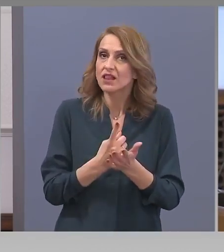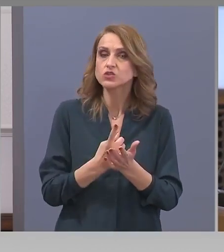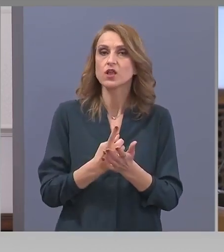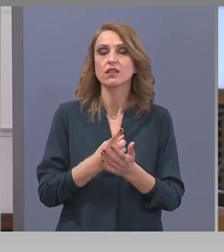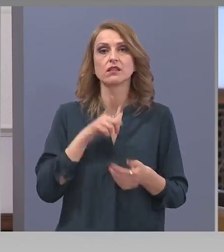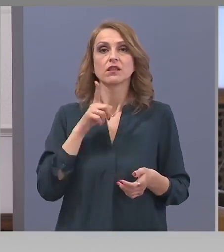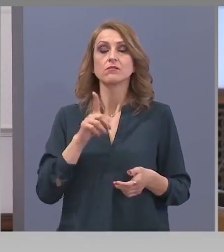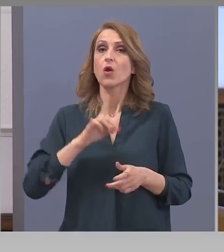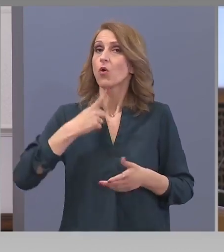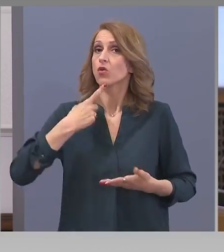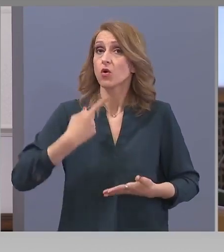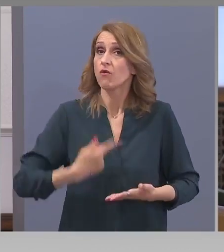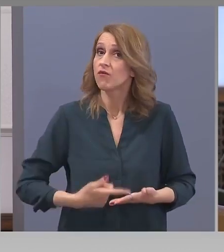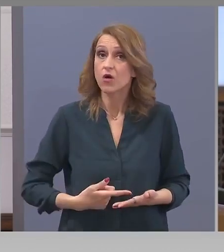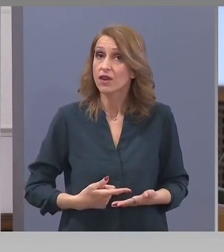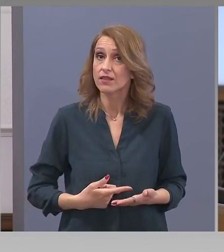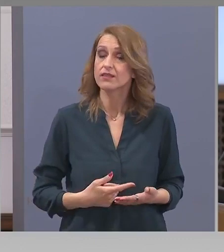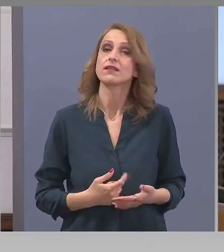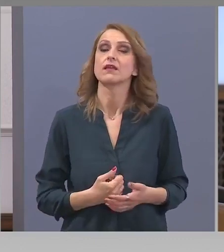изключително отговорен.